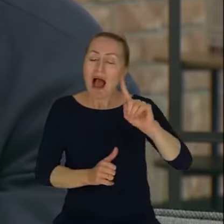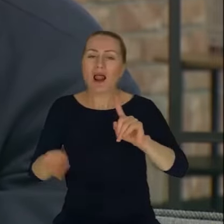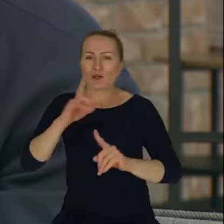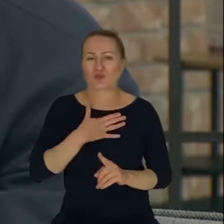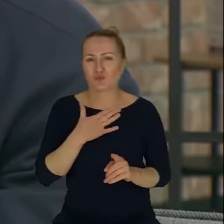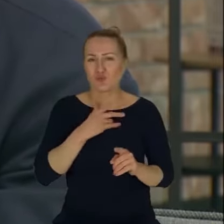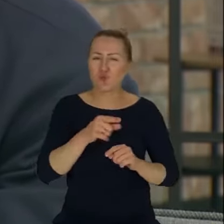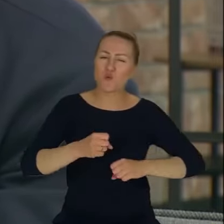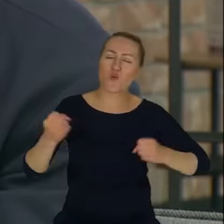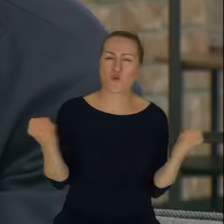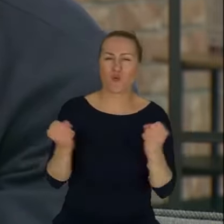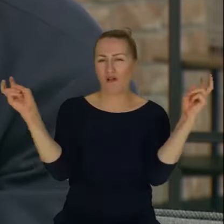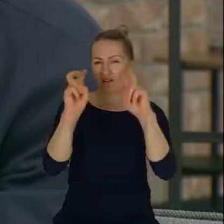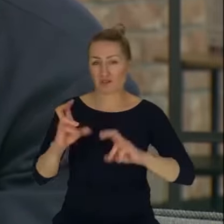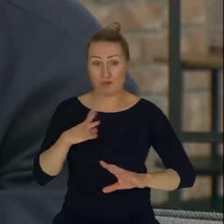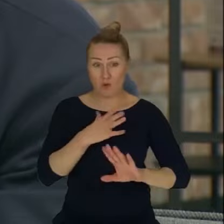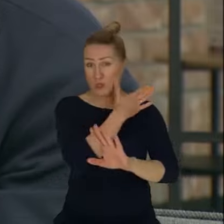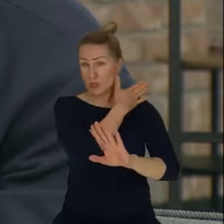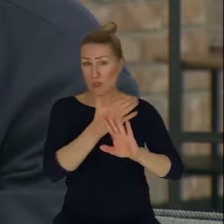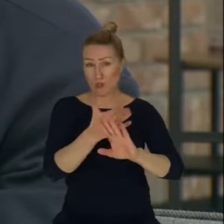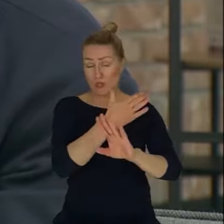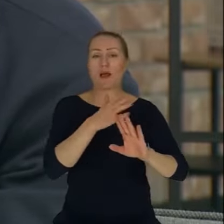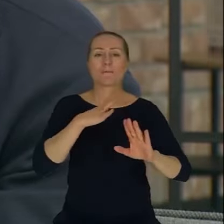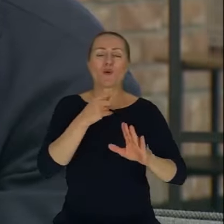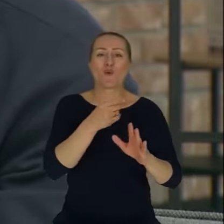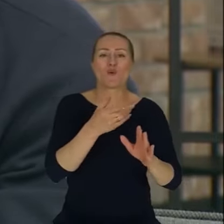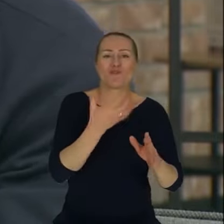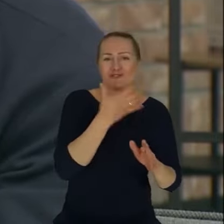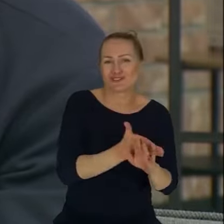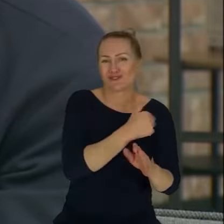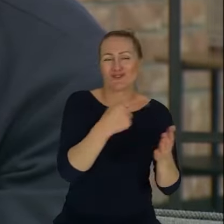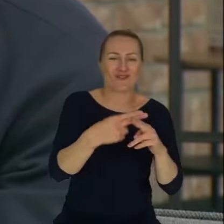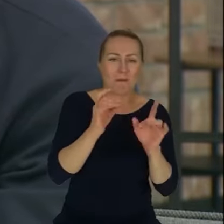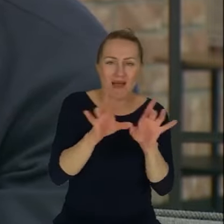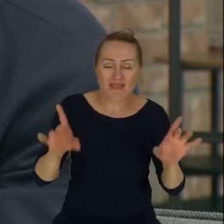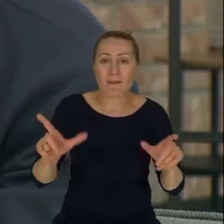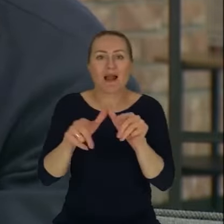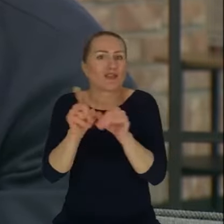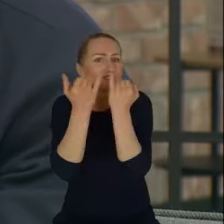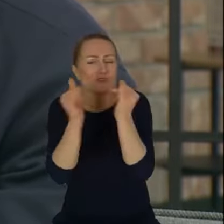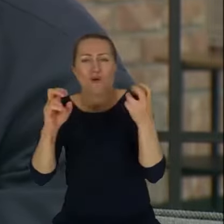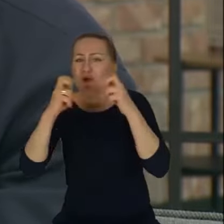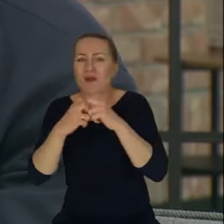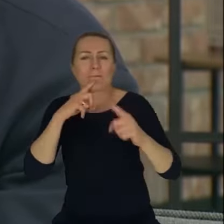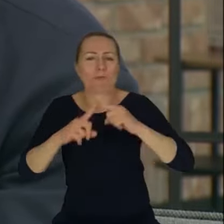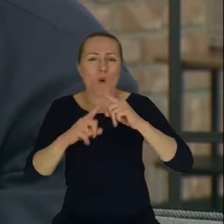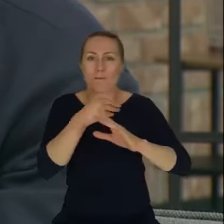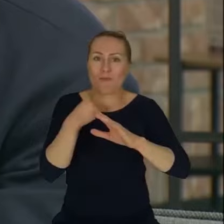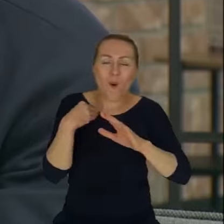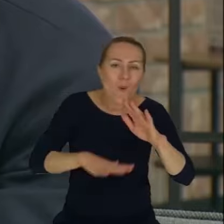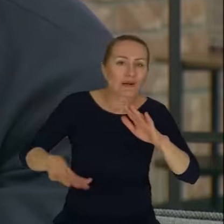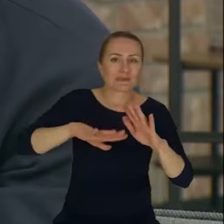i którego wciąż doświadczamy. Pandemia, ale wcześniej też bardzo wiele różnych zawirowań politycznych w Polsce, w Europie, w świecie. To jednak musiało się